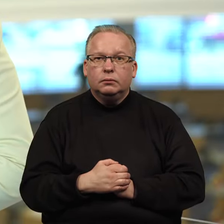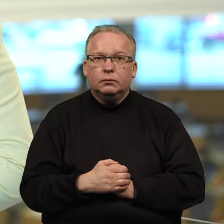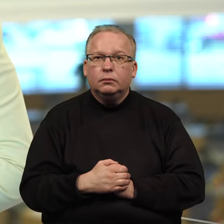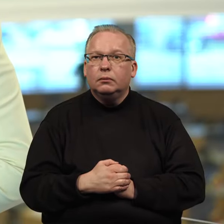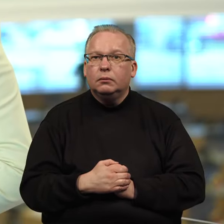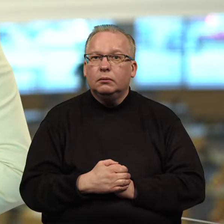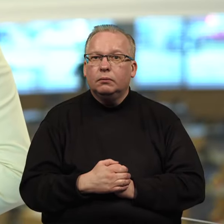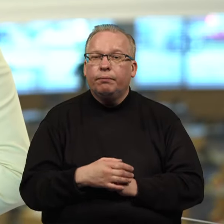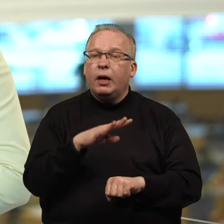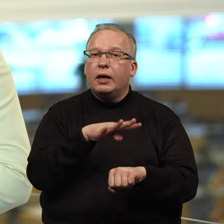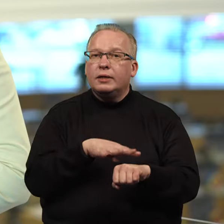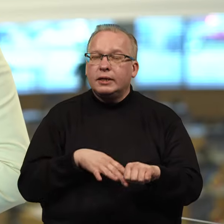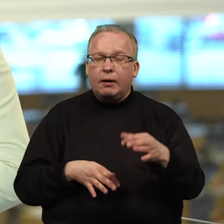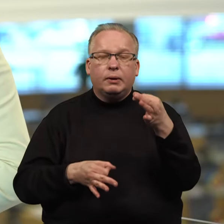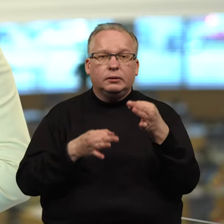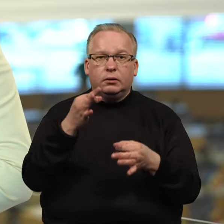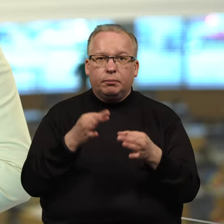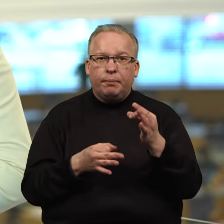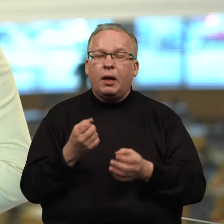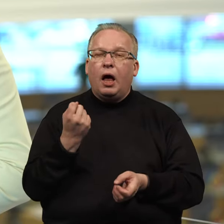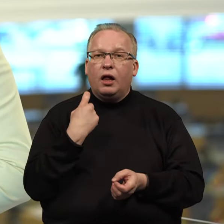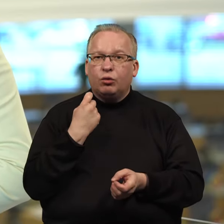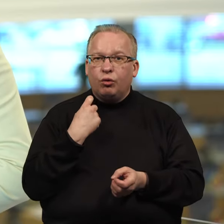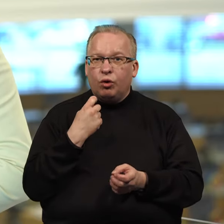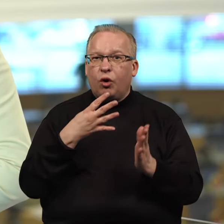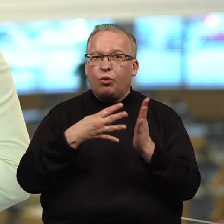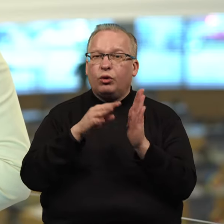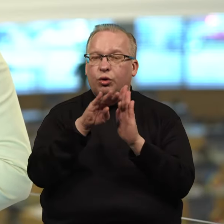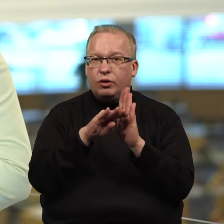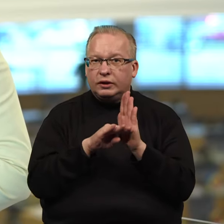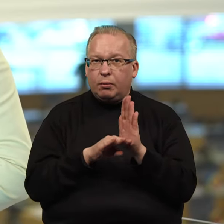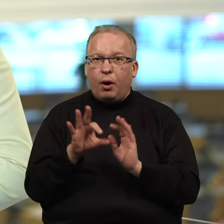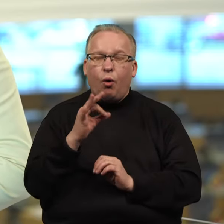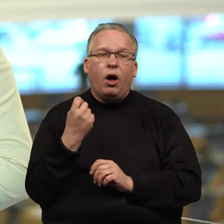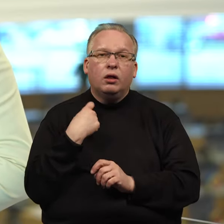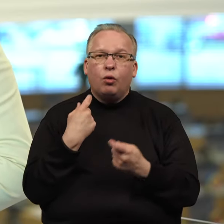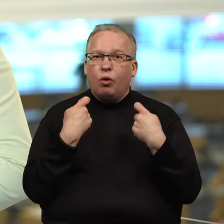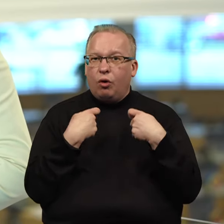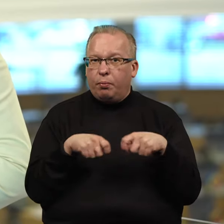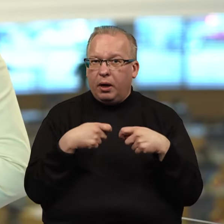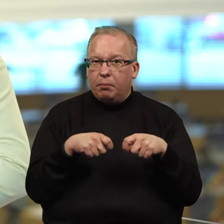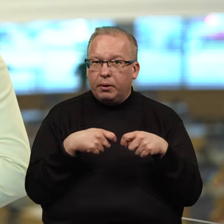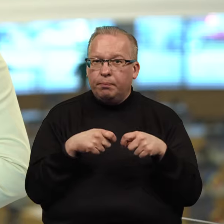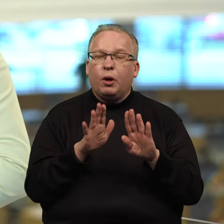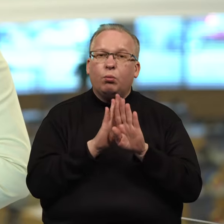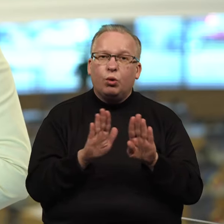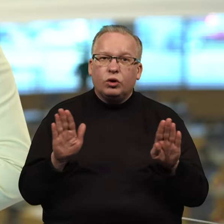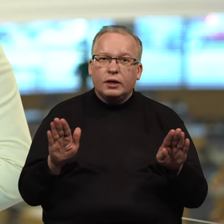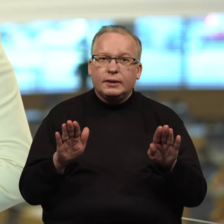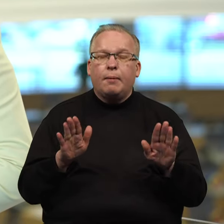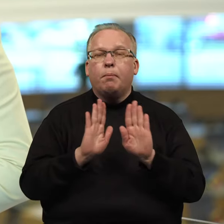Seimas varsto pluošta alkoholio kontrolės įstatymo pataisų tarp jų dėl alkoholio prekybos mugėse parodose